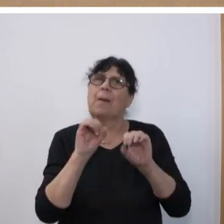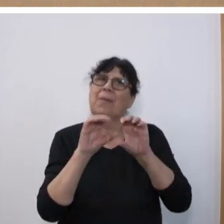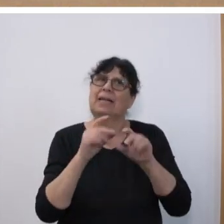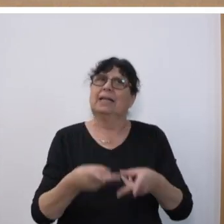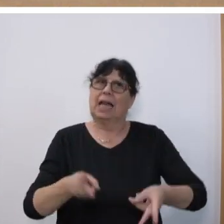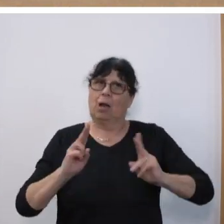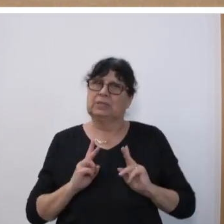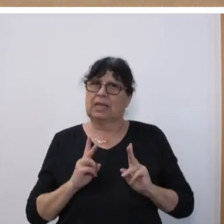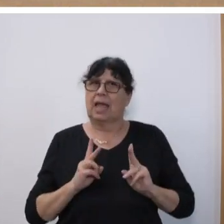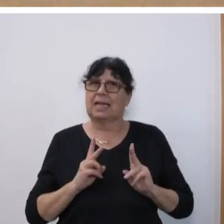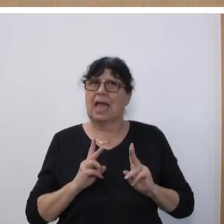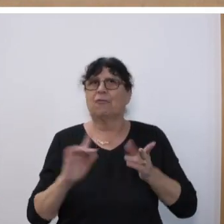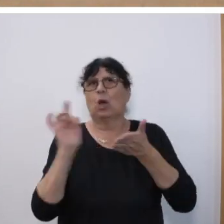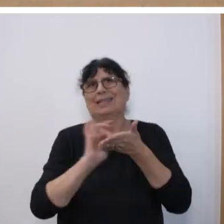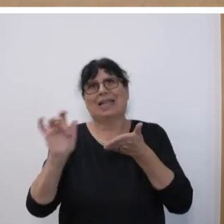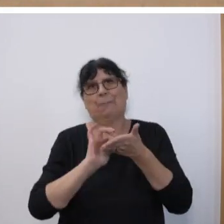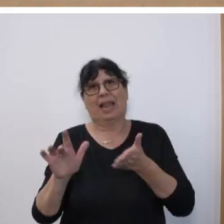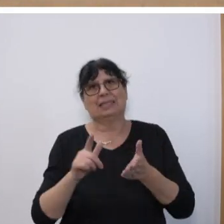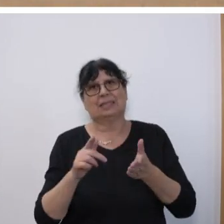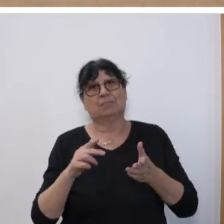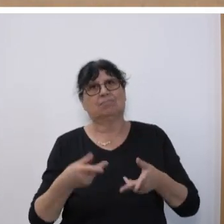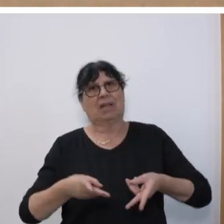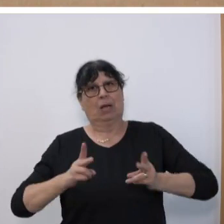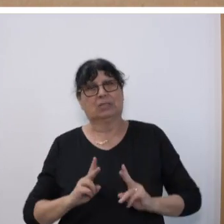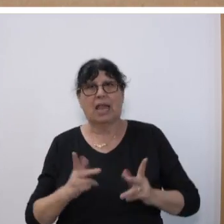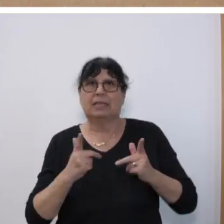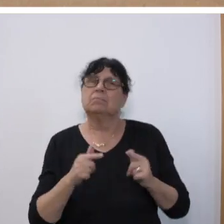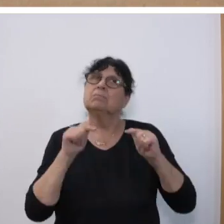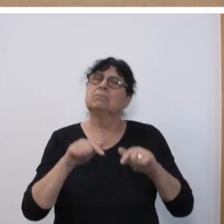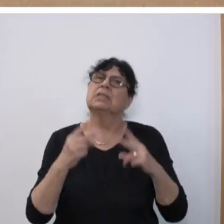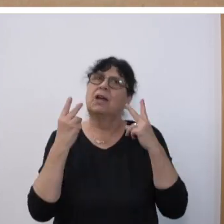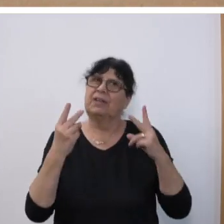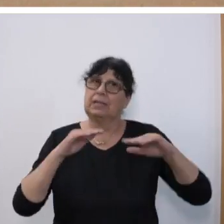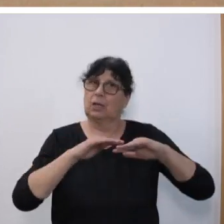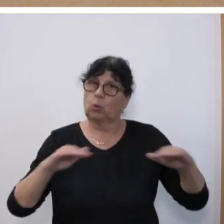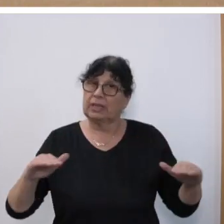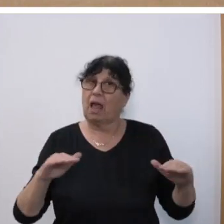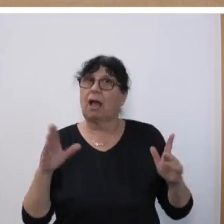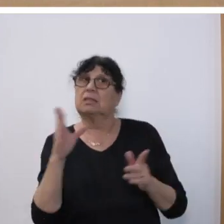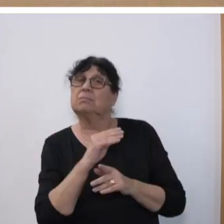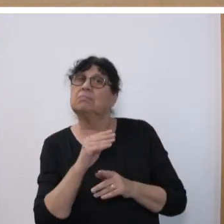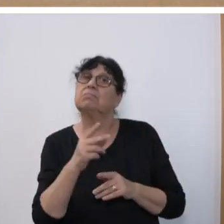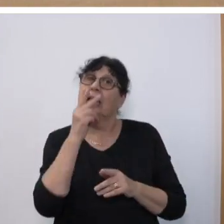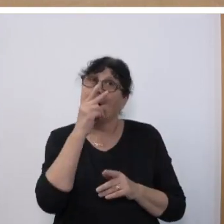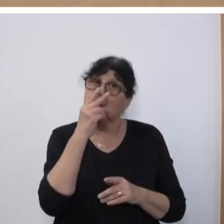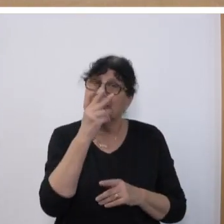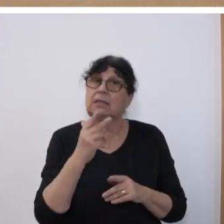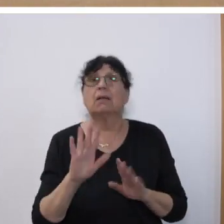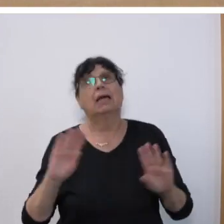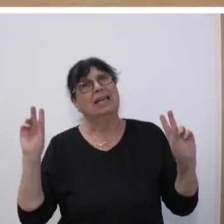stellen der Tablets, schaffen wir hier eine weitere wichtige Grundlage und mit Perspektive auf eine einheitliche